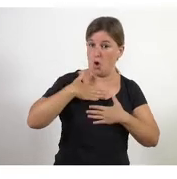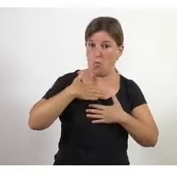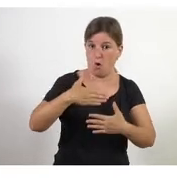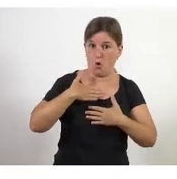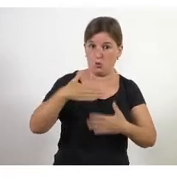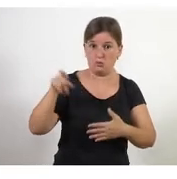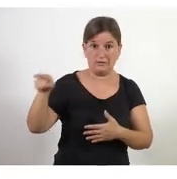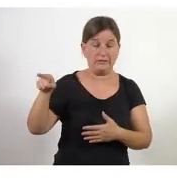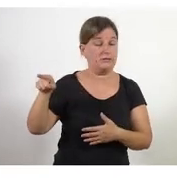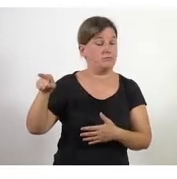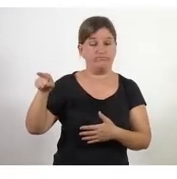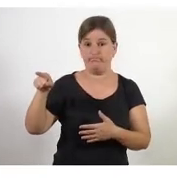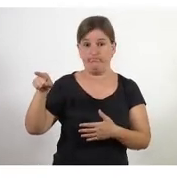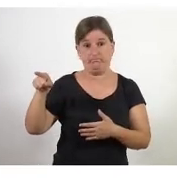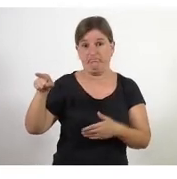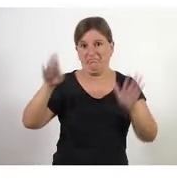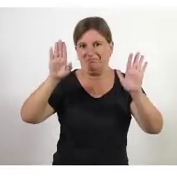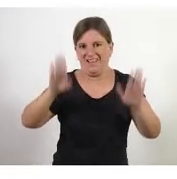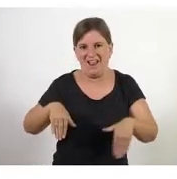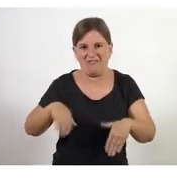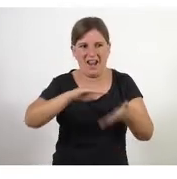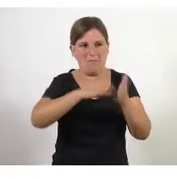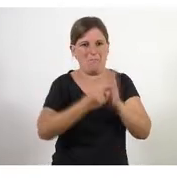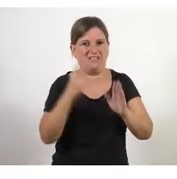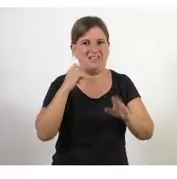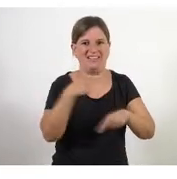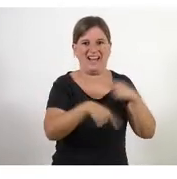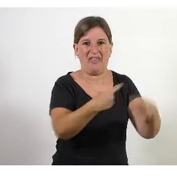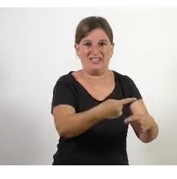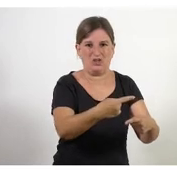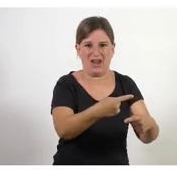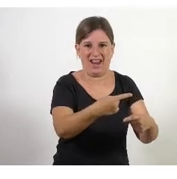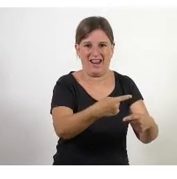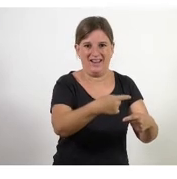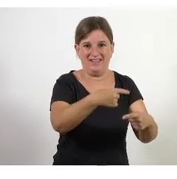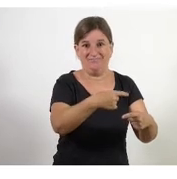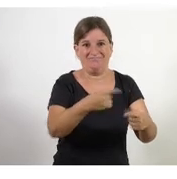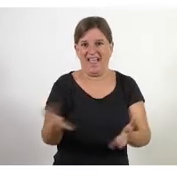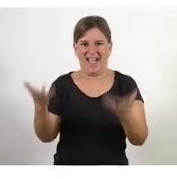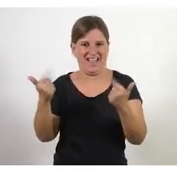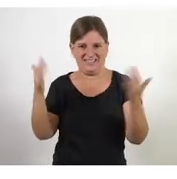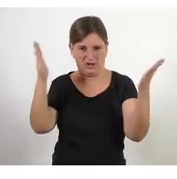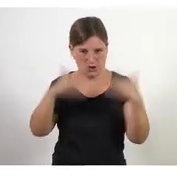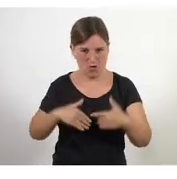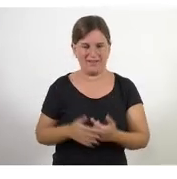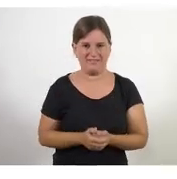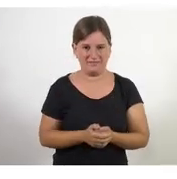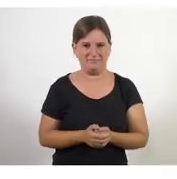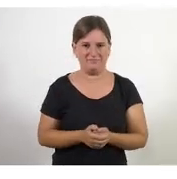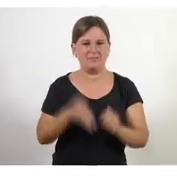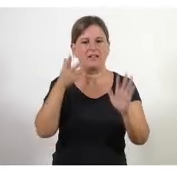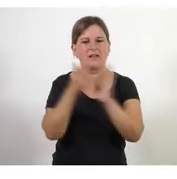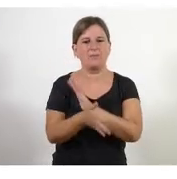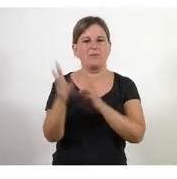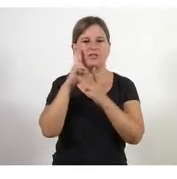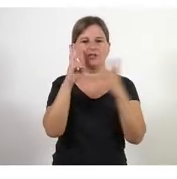voluntàries estem en metodologia tradicional i no estem en metodologia i aquí us deixaré un